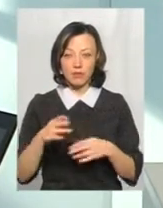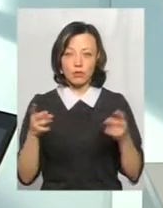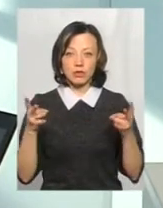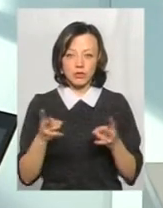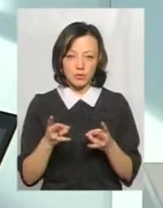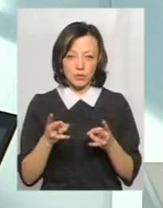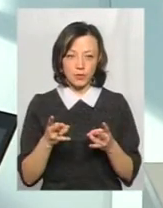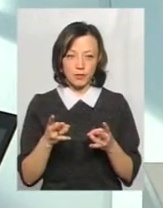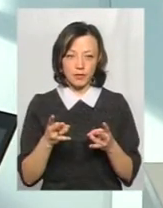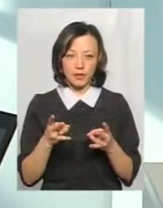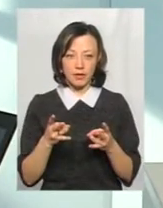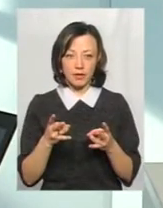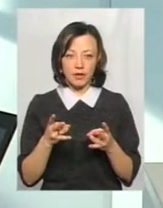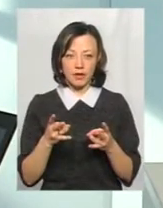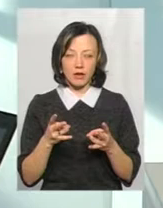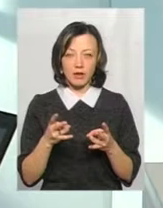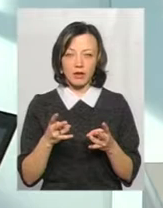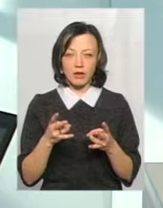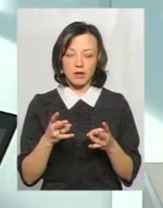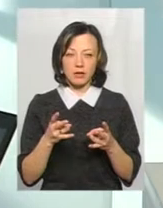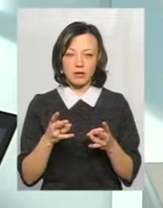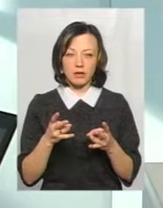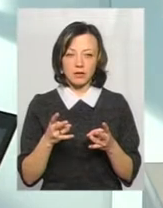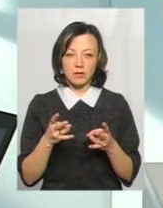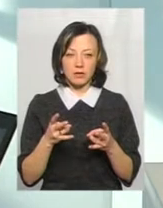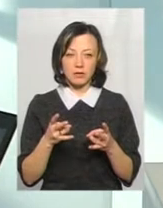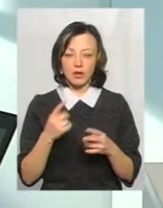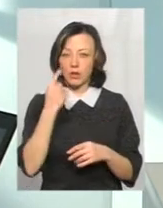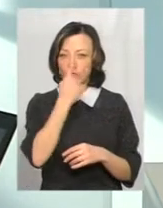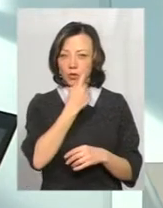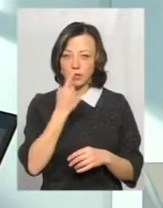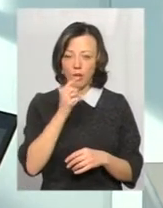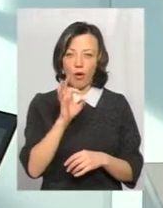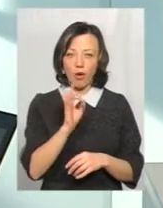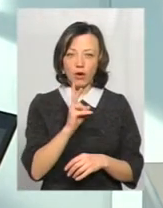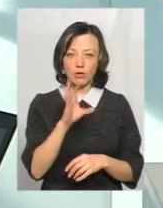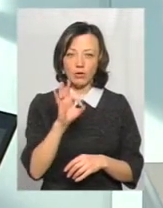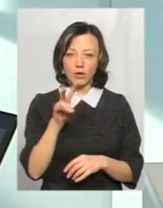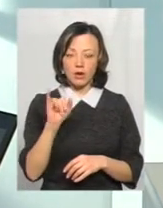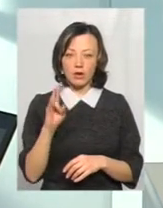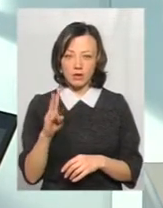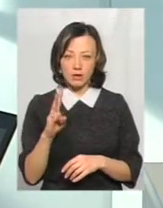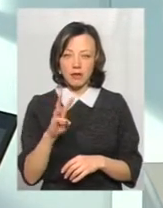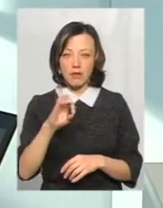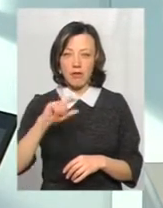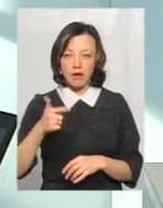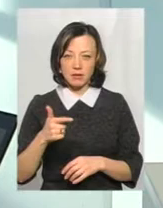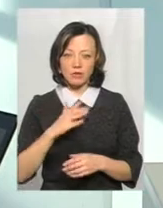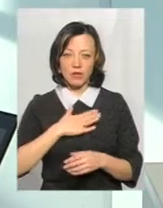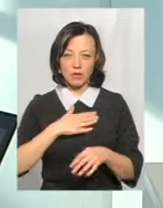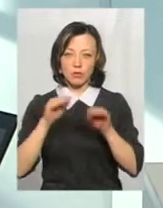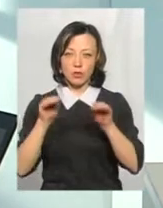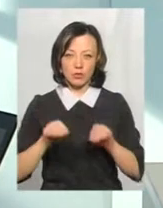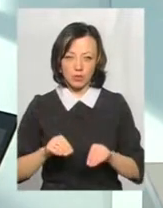обробити слезові носа, оксаліною мазі. До речі, це в наших протоколах,